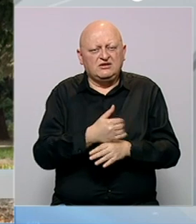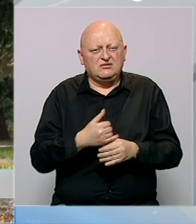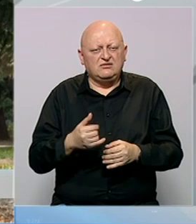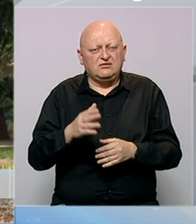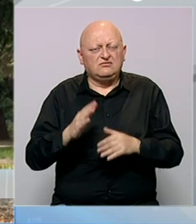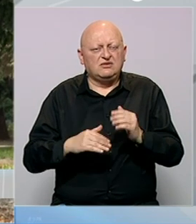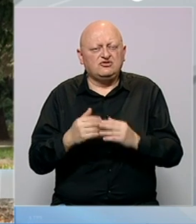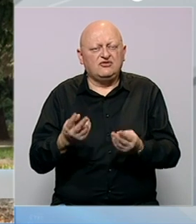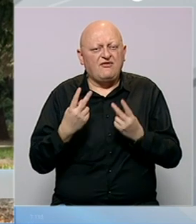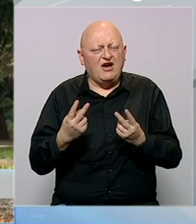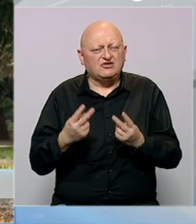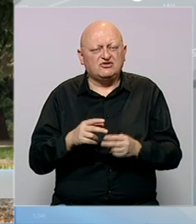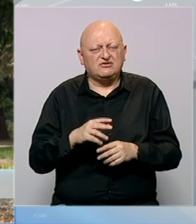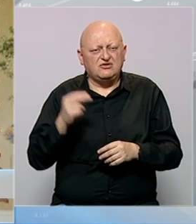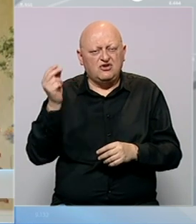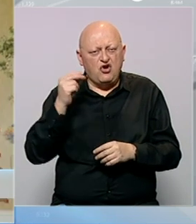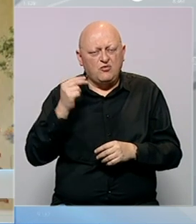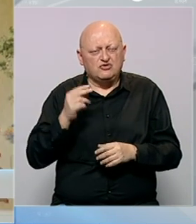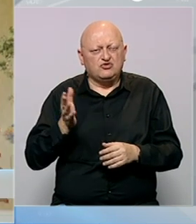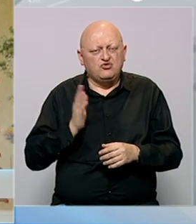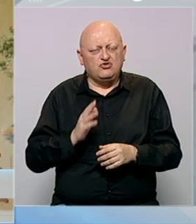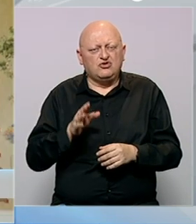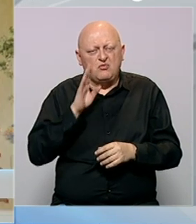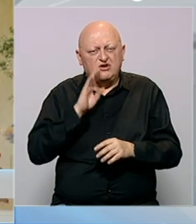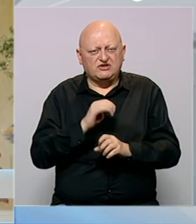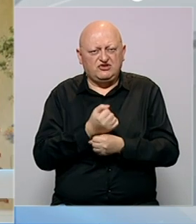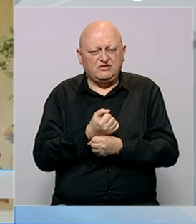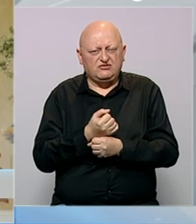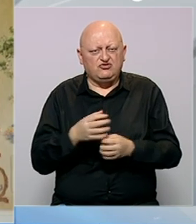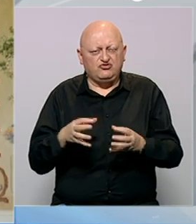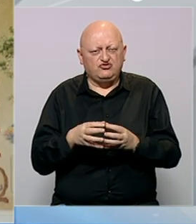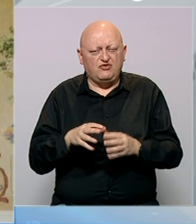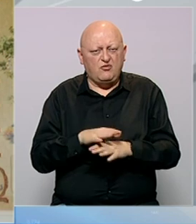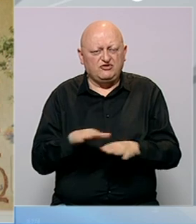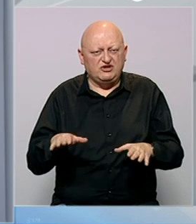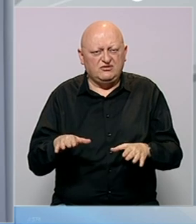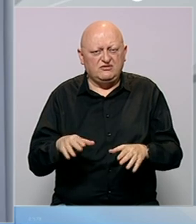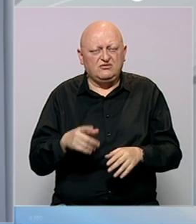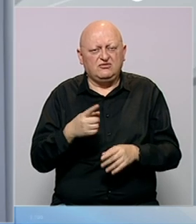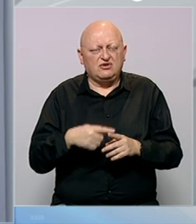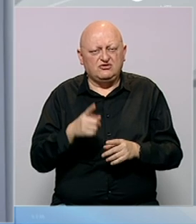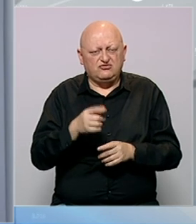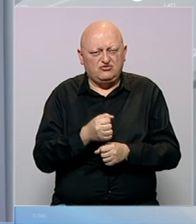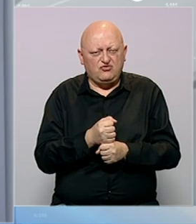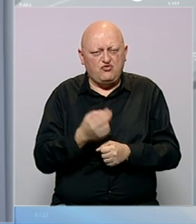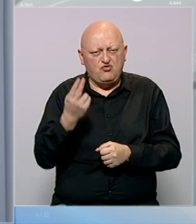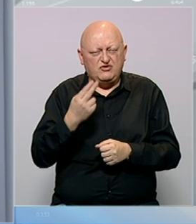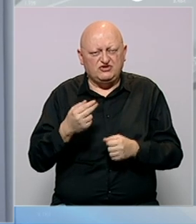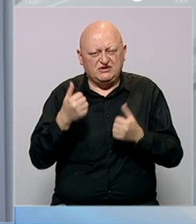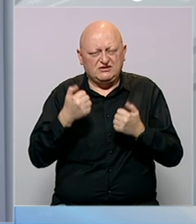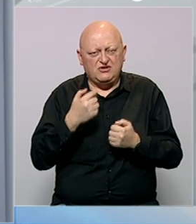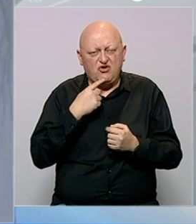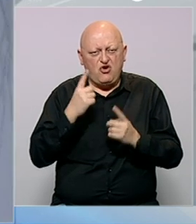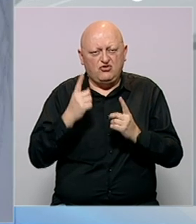građu od izuzetne važnosti za obrazovanje, kulturu i bosansko-hercegovačko društvo općenito. U svrhu očuvanja umjetničkih slika